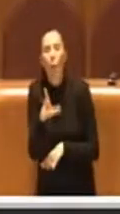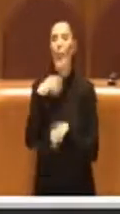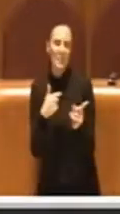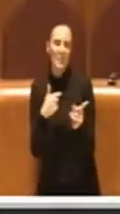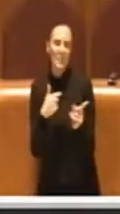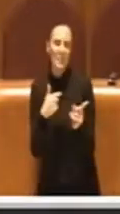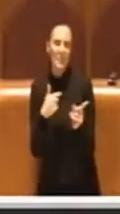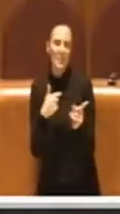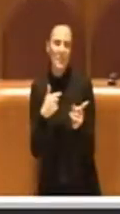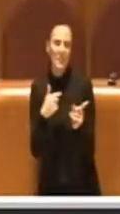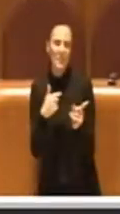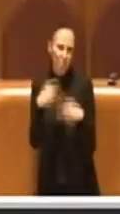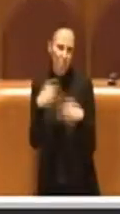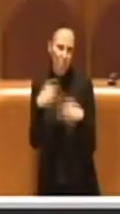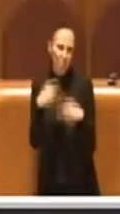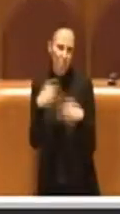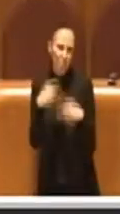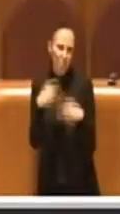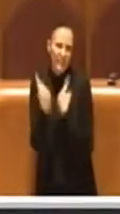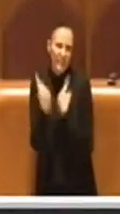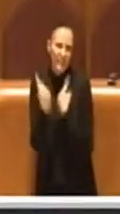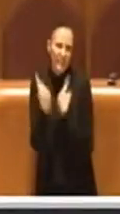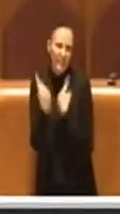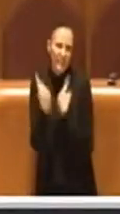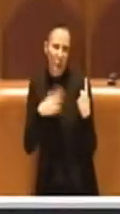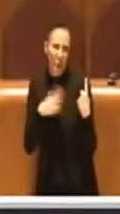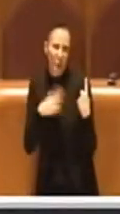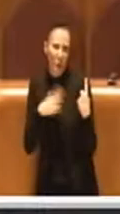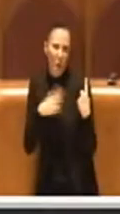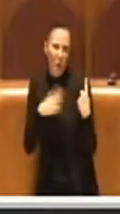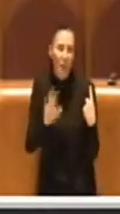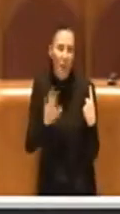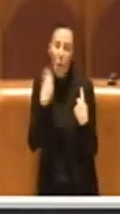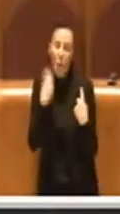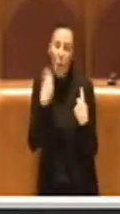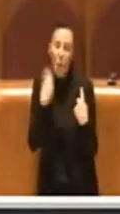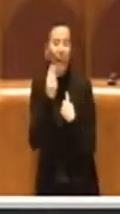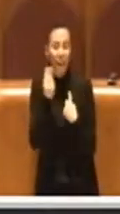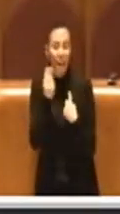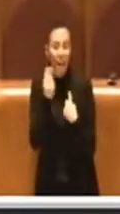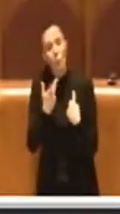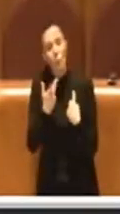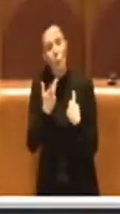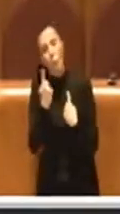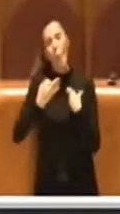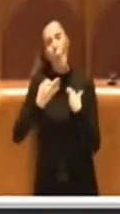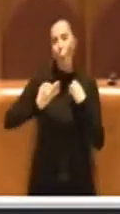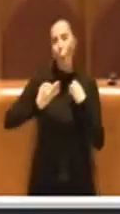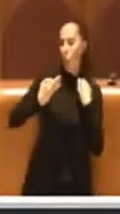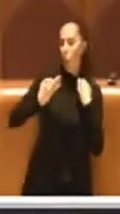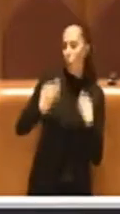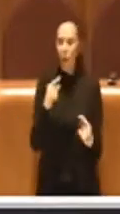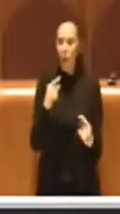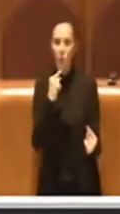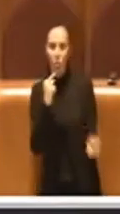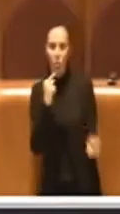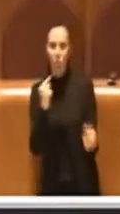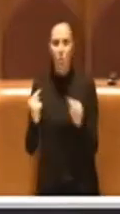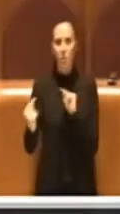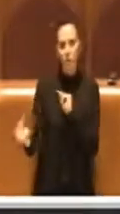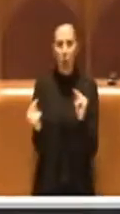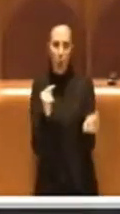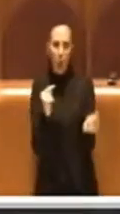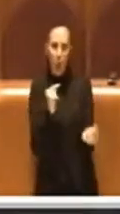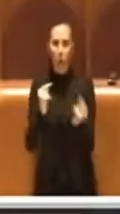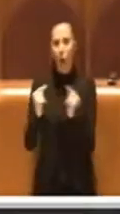Io penso sempre che ci debba essere un corretto dialogare tra i